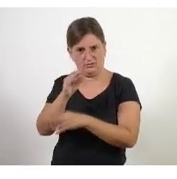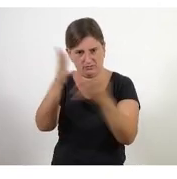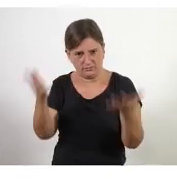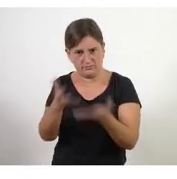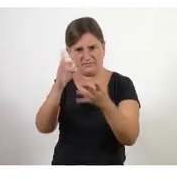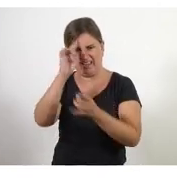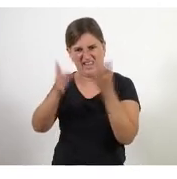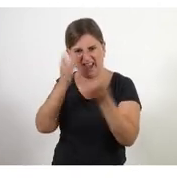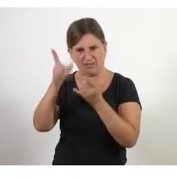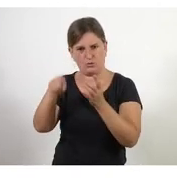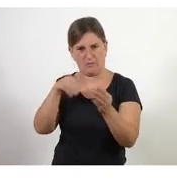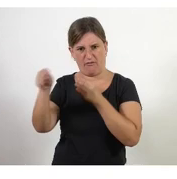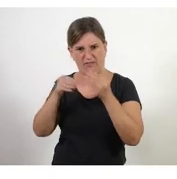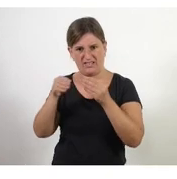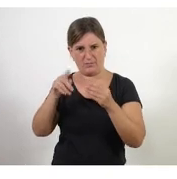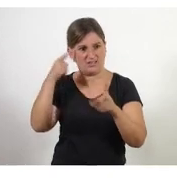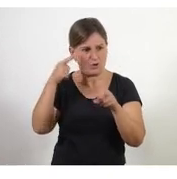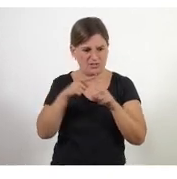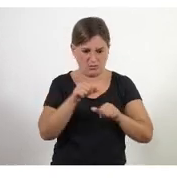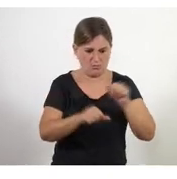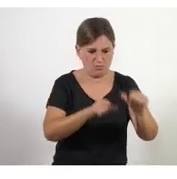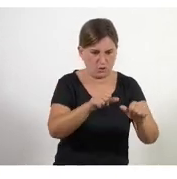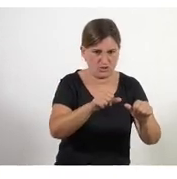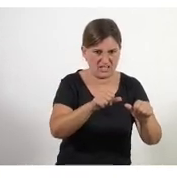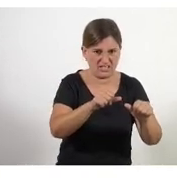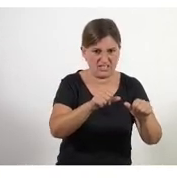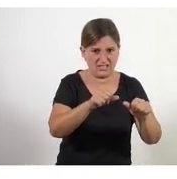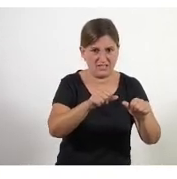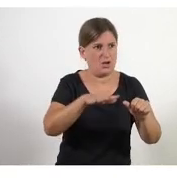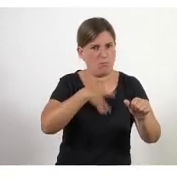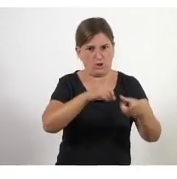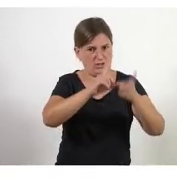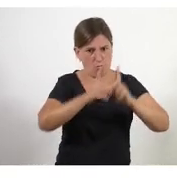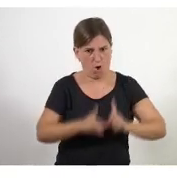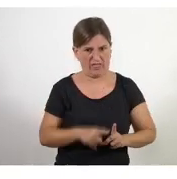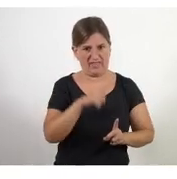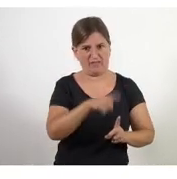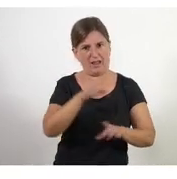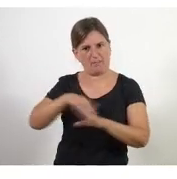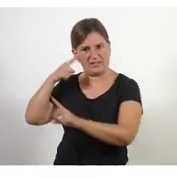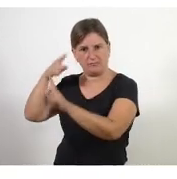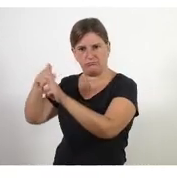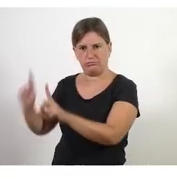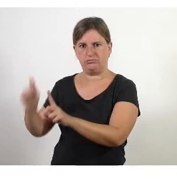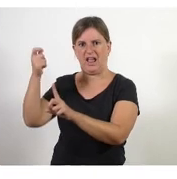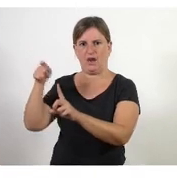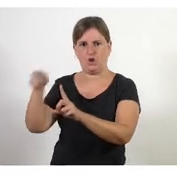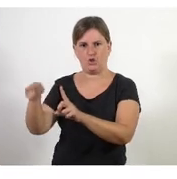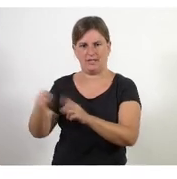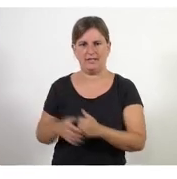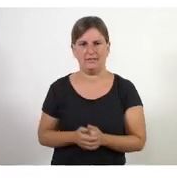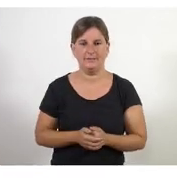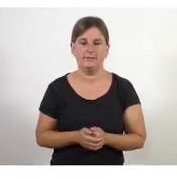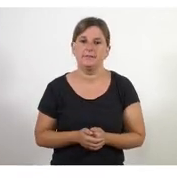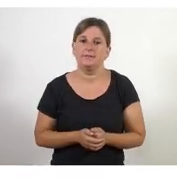i molt flexibles i a demanar creativitat i flexibilitat aquest és el tema i jugar